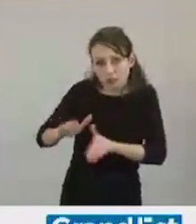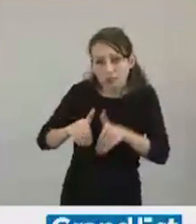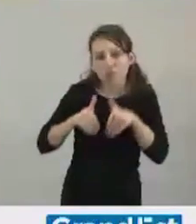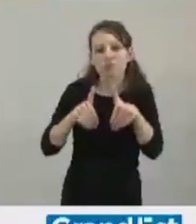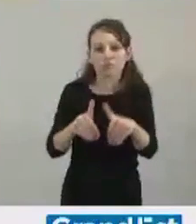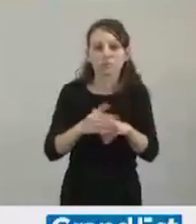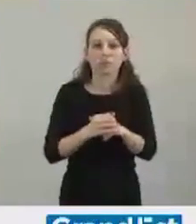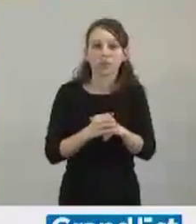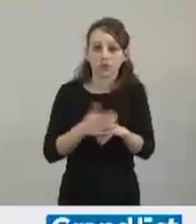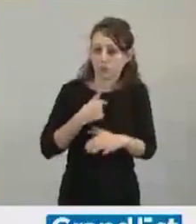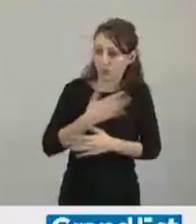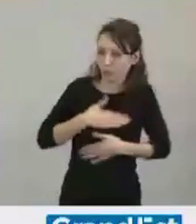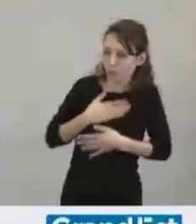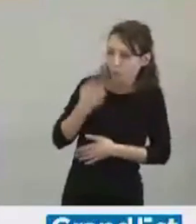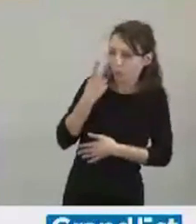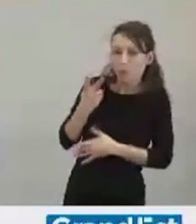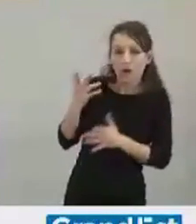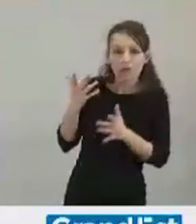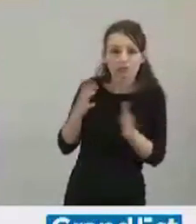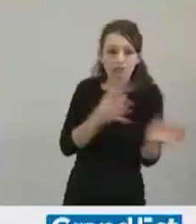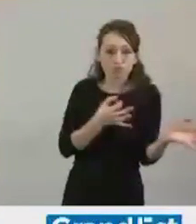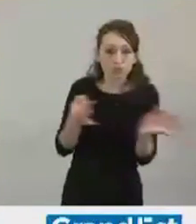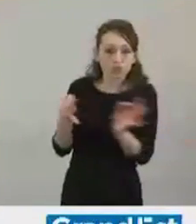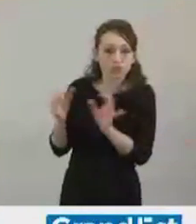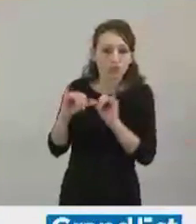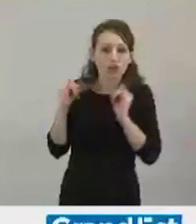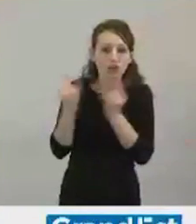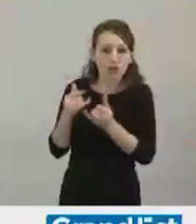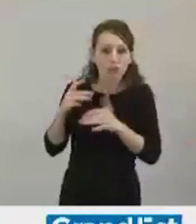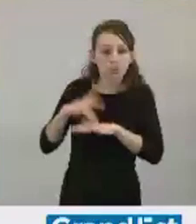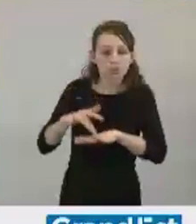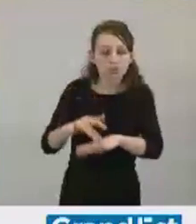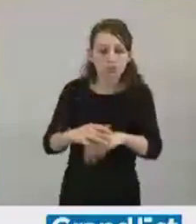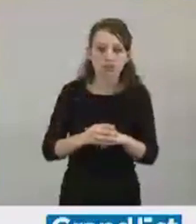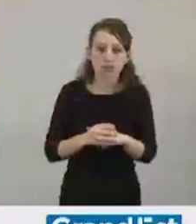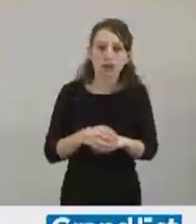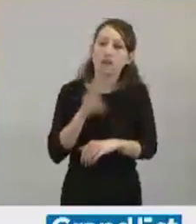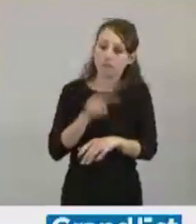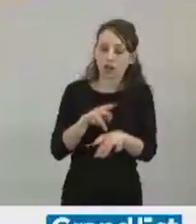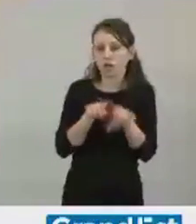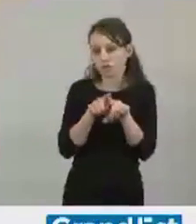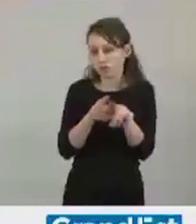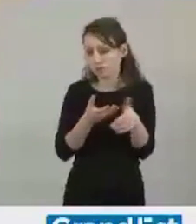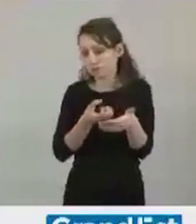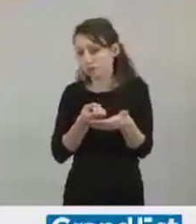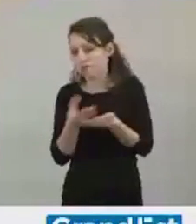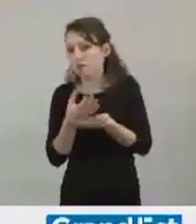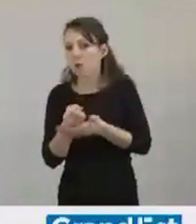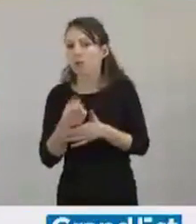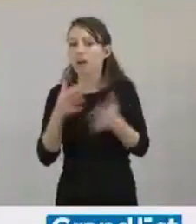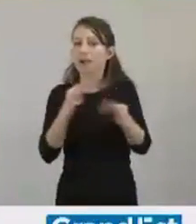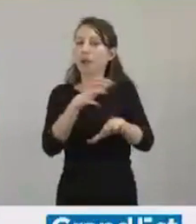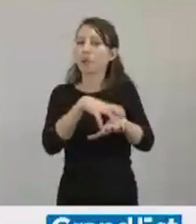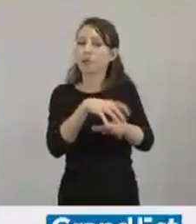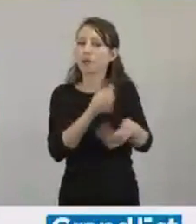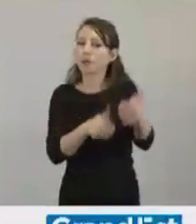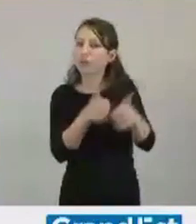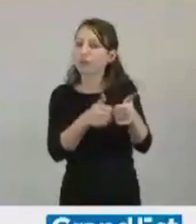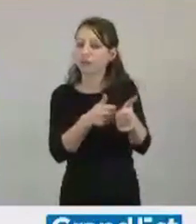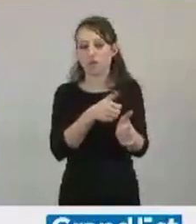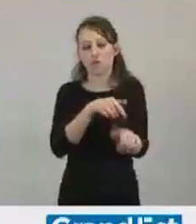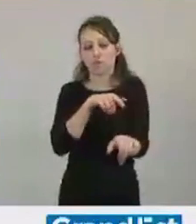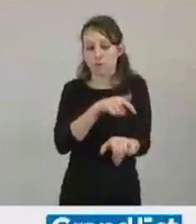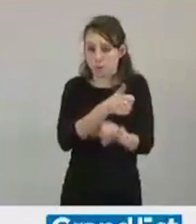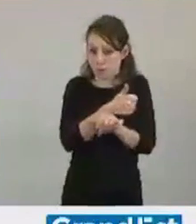voir quel serait le meilleur maillage, la meilleure cartographie. Je vous informe par ailleurs que les pôles de compétitivité ont eux-mêmes engagé